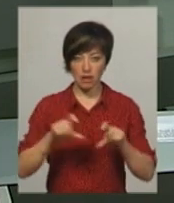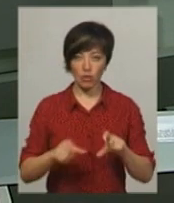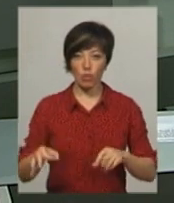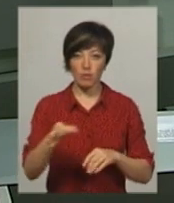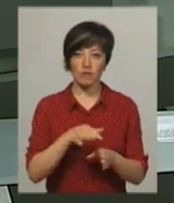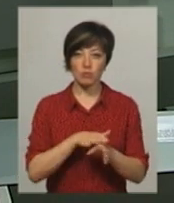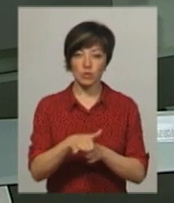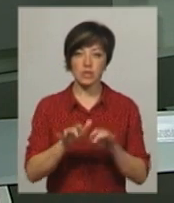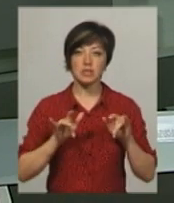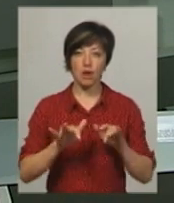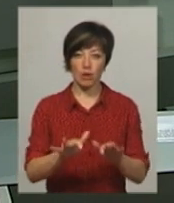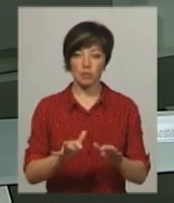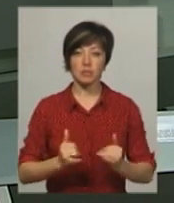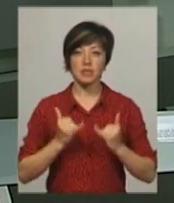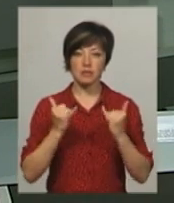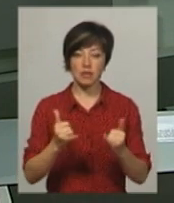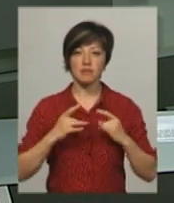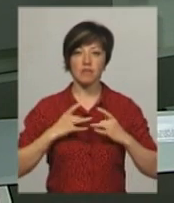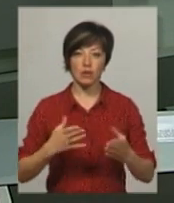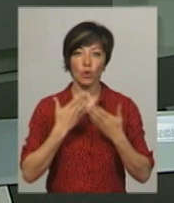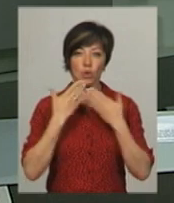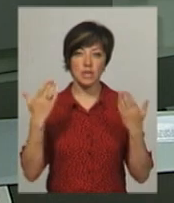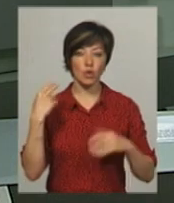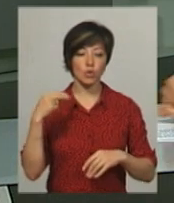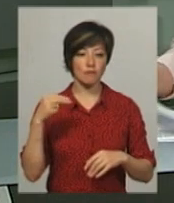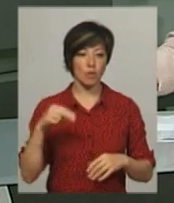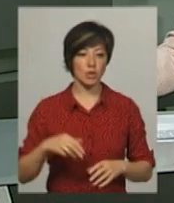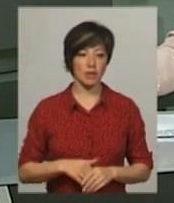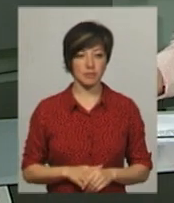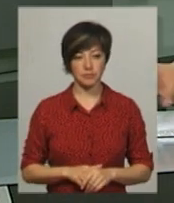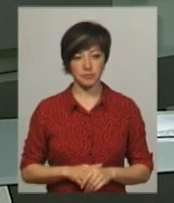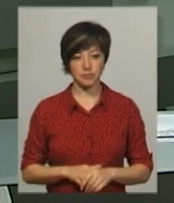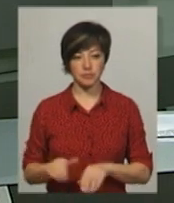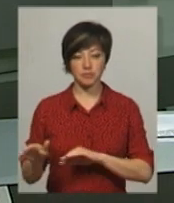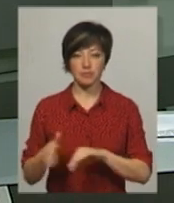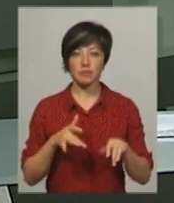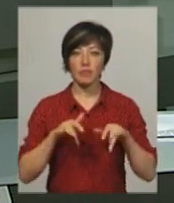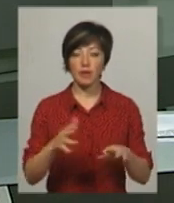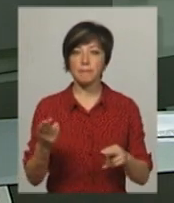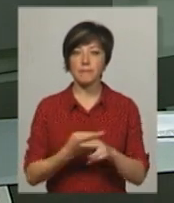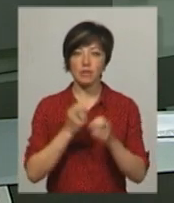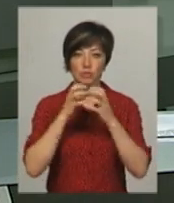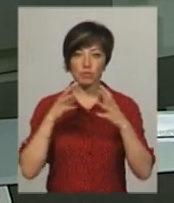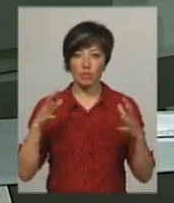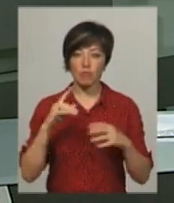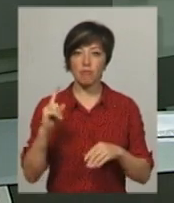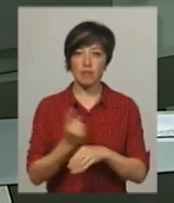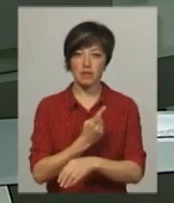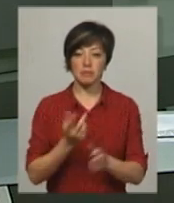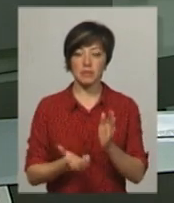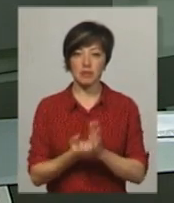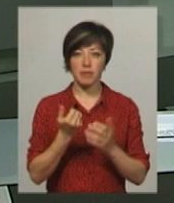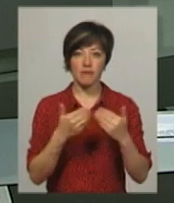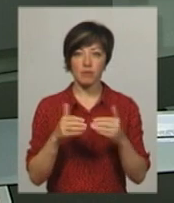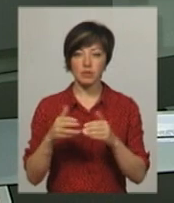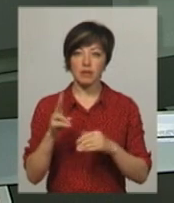області відбудуться заходи, присвячені святу останнього дзвоника. Акцію без повітряних кульок вперше підтримали